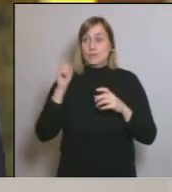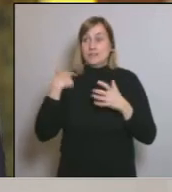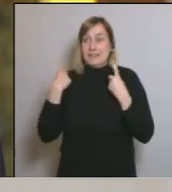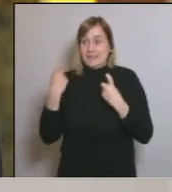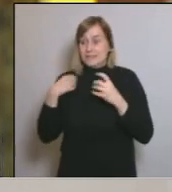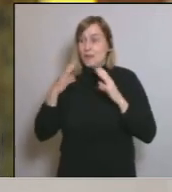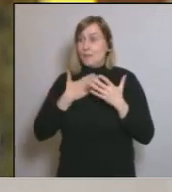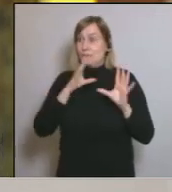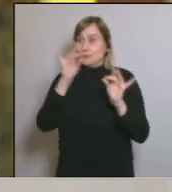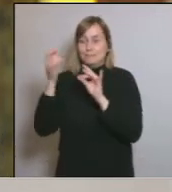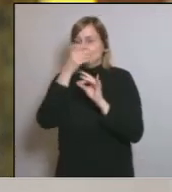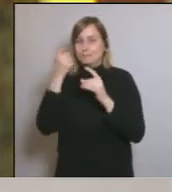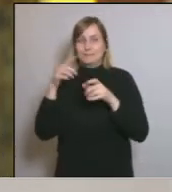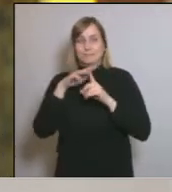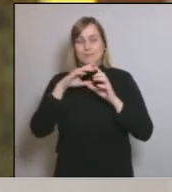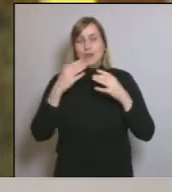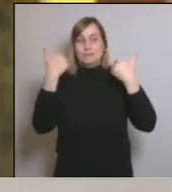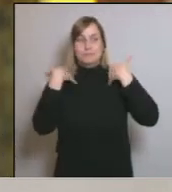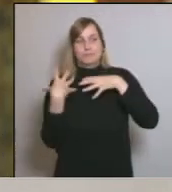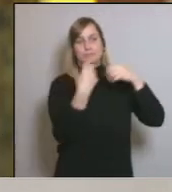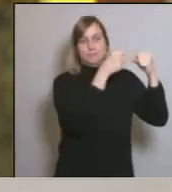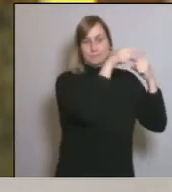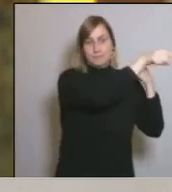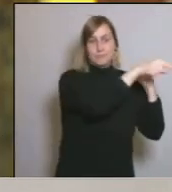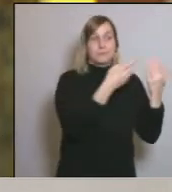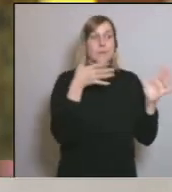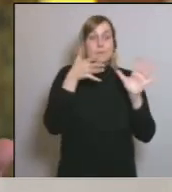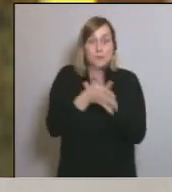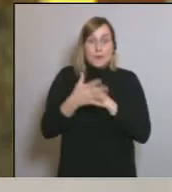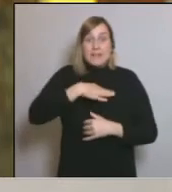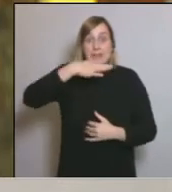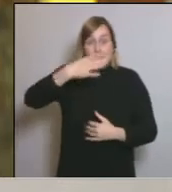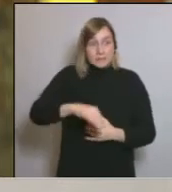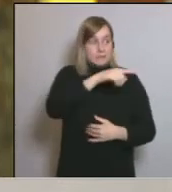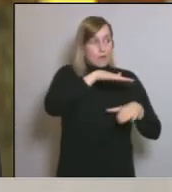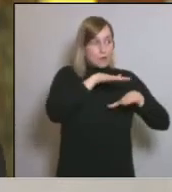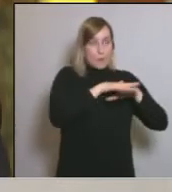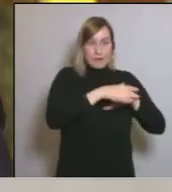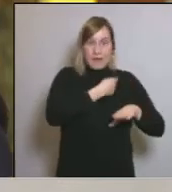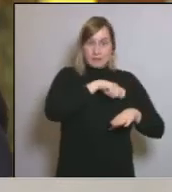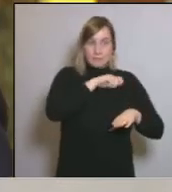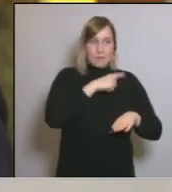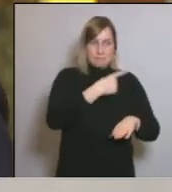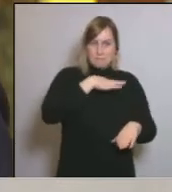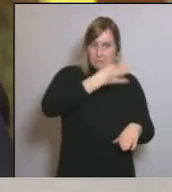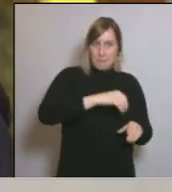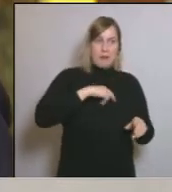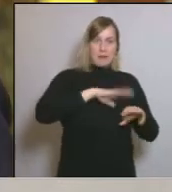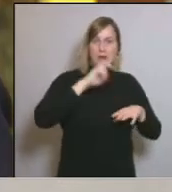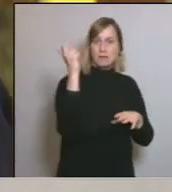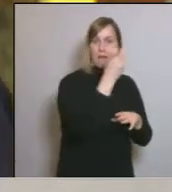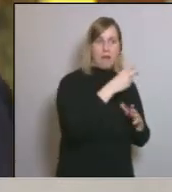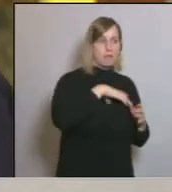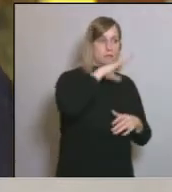ara mateix aquest material. Per tant cal que les capacitats que té ara el govern espanyol per adquirir tots aquests recursos es